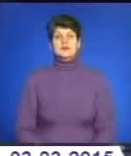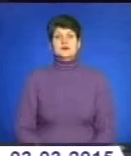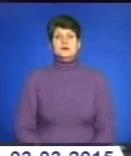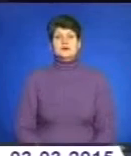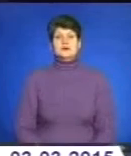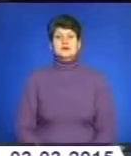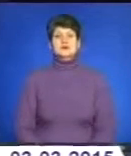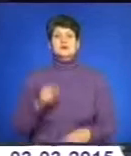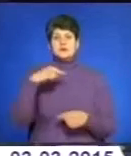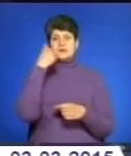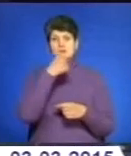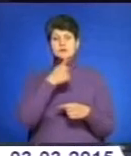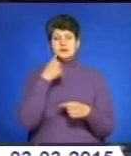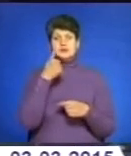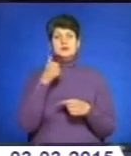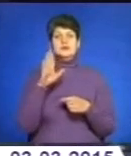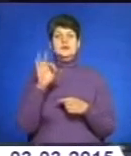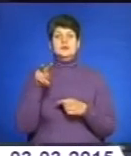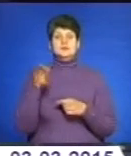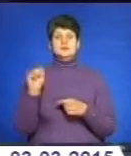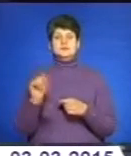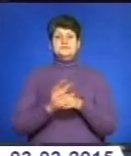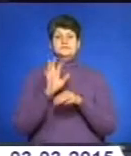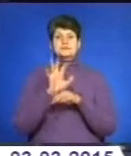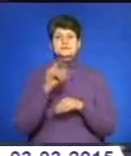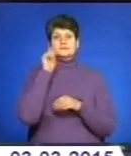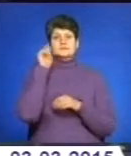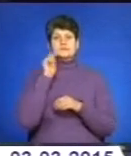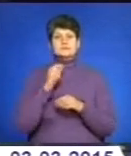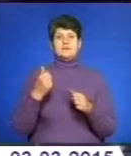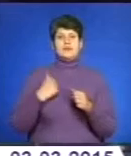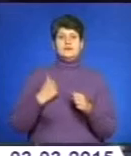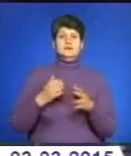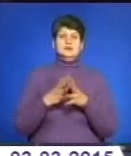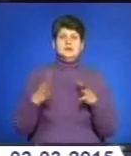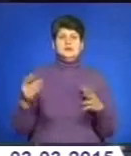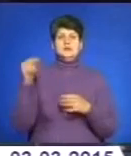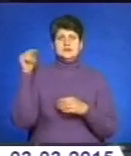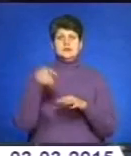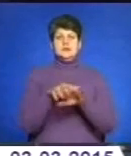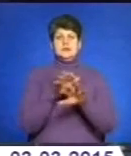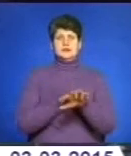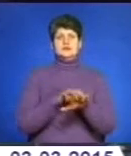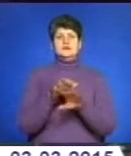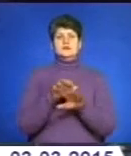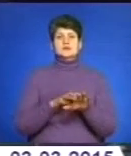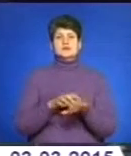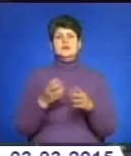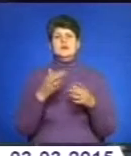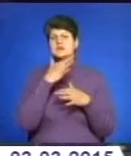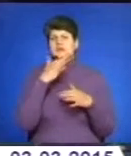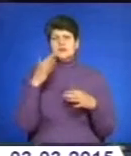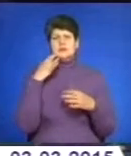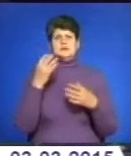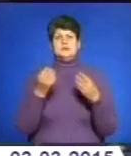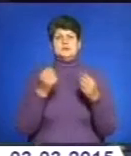Цього року волонтери логістичного центру відправили українським солдатам більше тисячі пар взуття, військову форму, десятки машин з